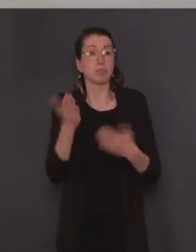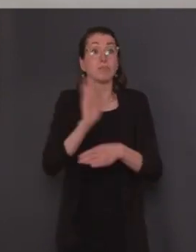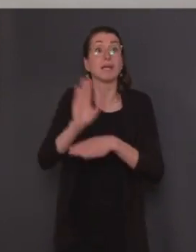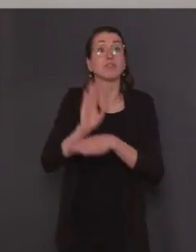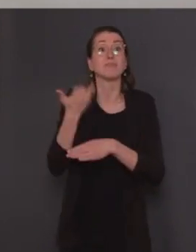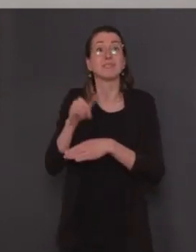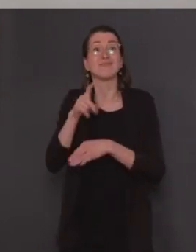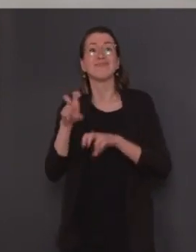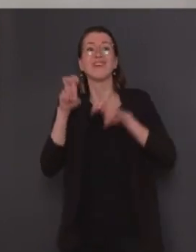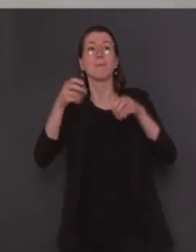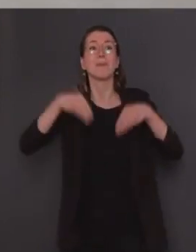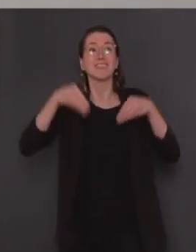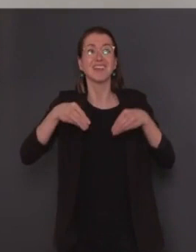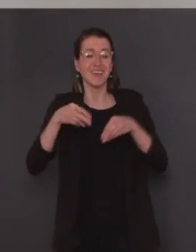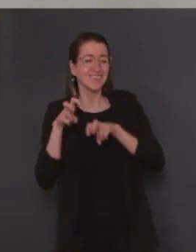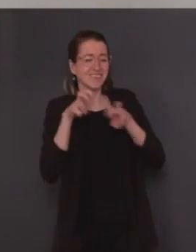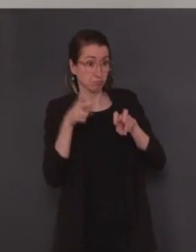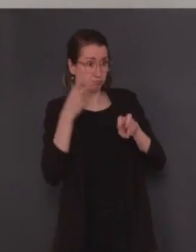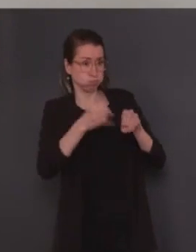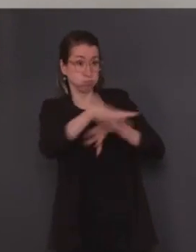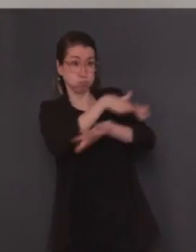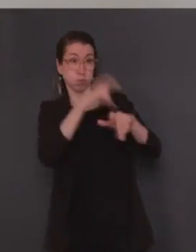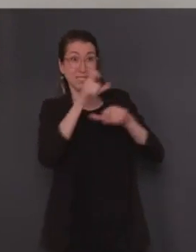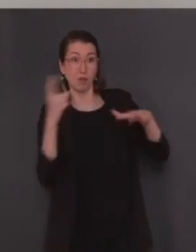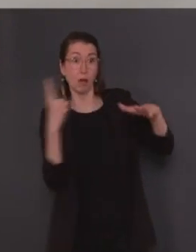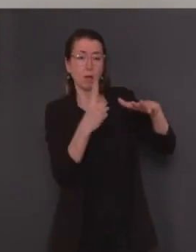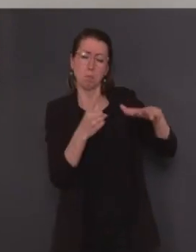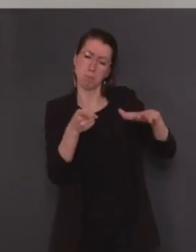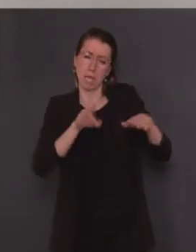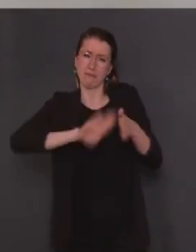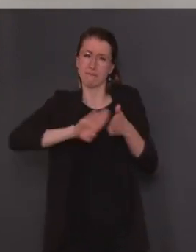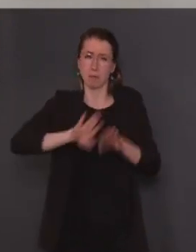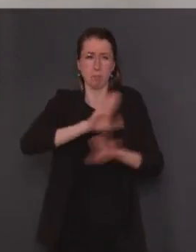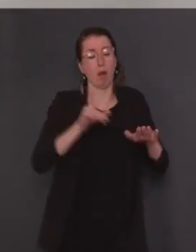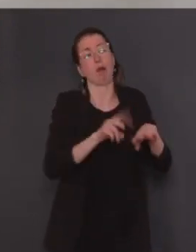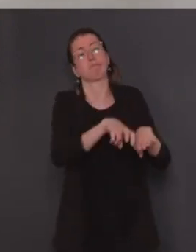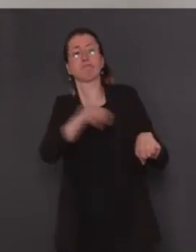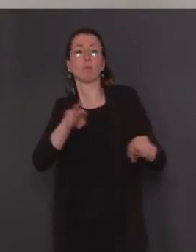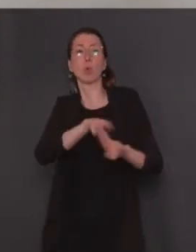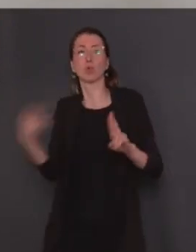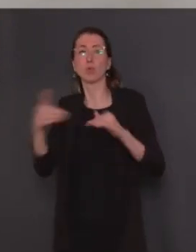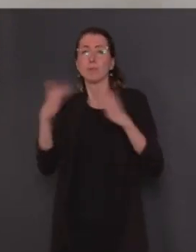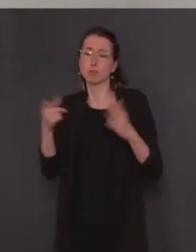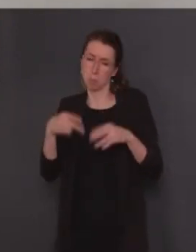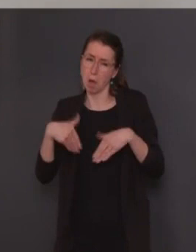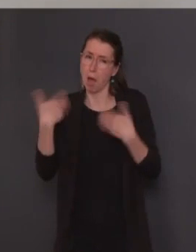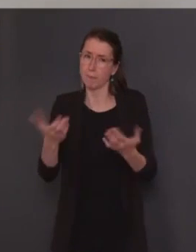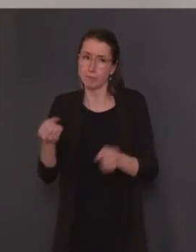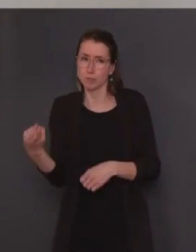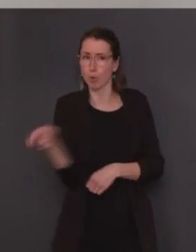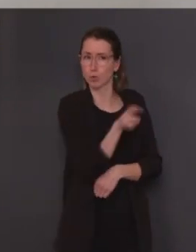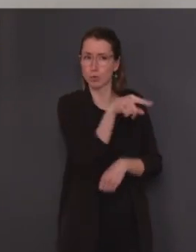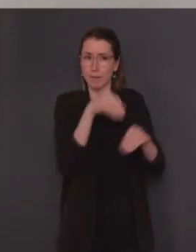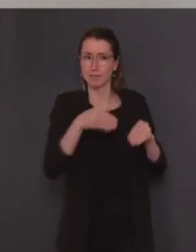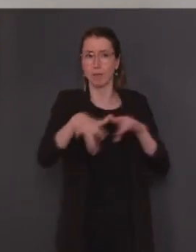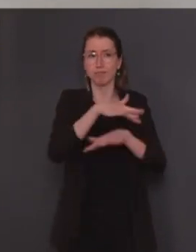où vous voulez aller, faites demi-tour, revenez une autre fois. Il s'agit aussi de